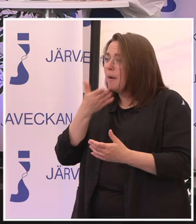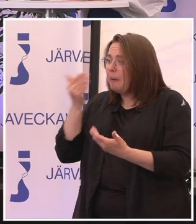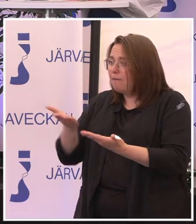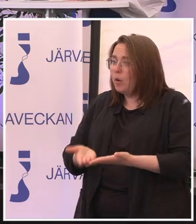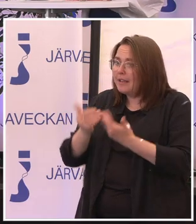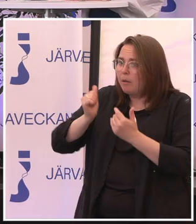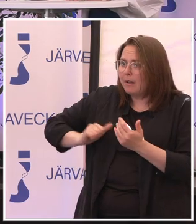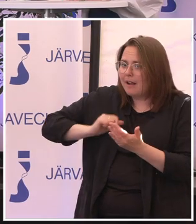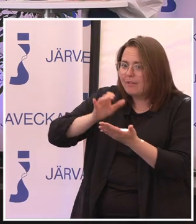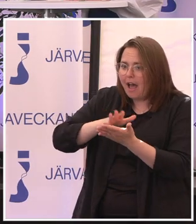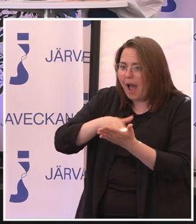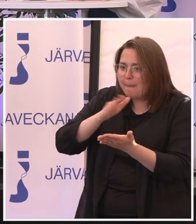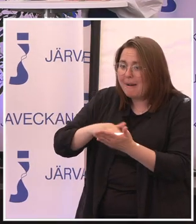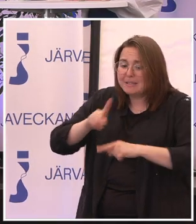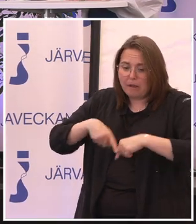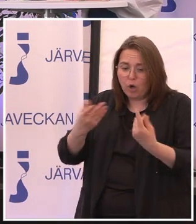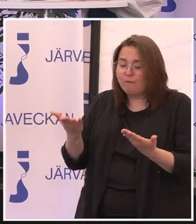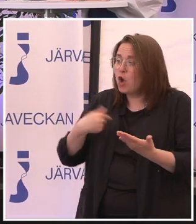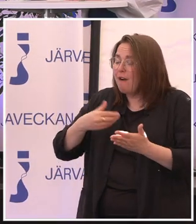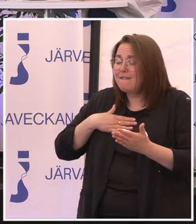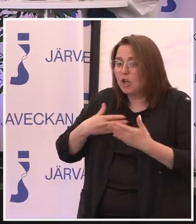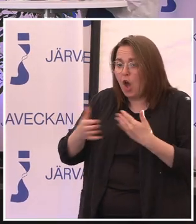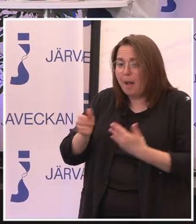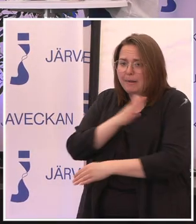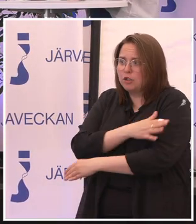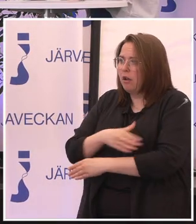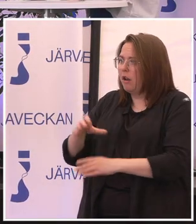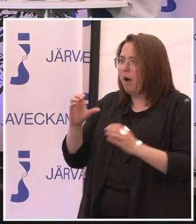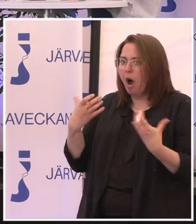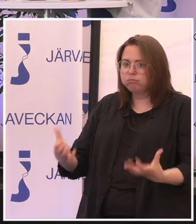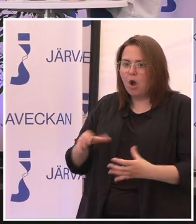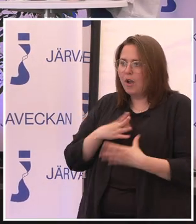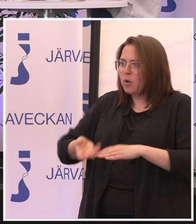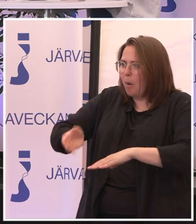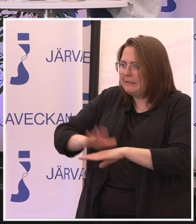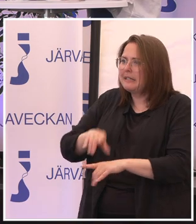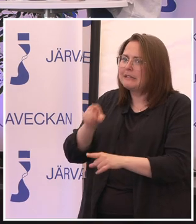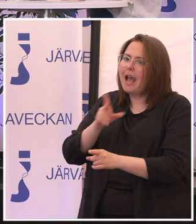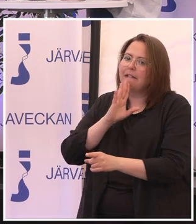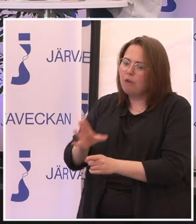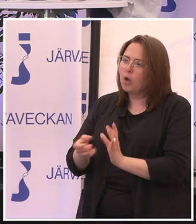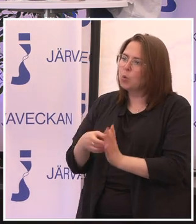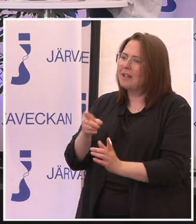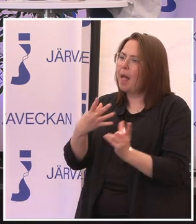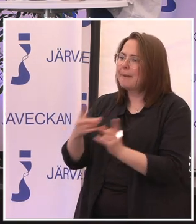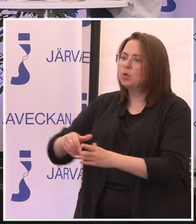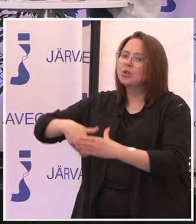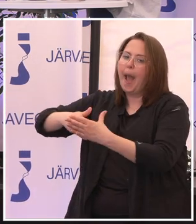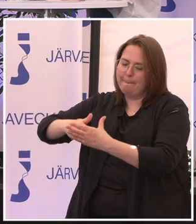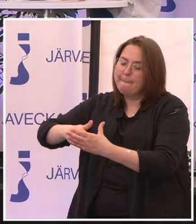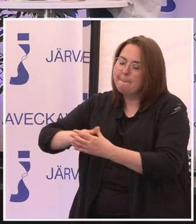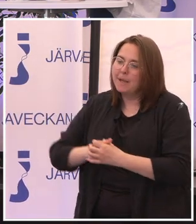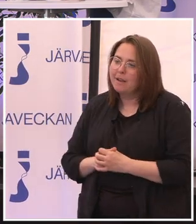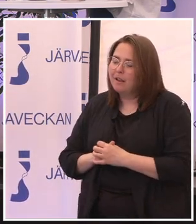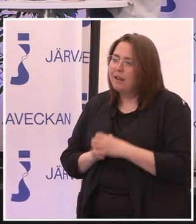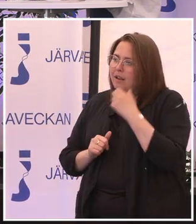använda sin iPad oavsett vad man vill göra med den. Personalen har inte kompetens. Det är ju allvarligt, för det är ju människors hem. Och